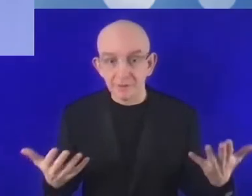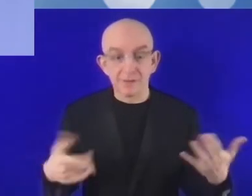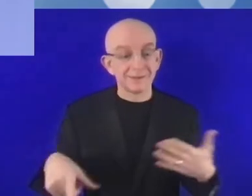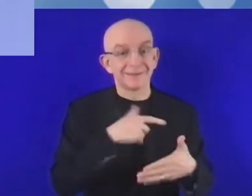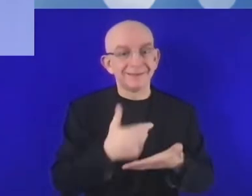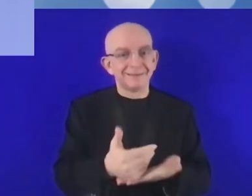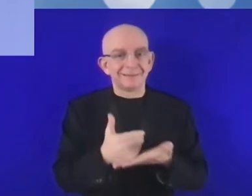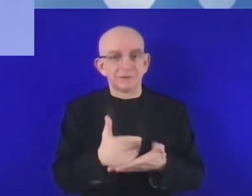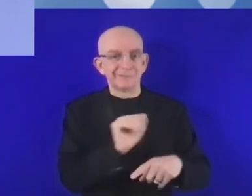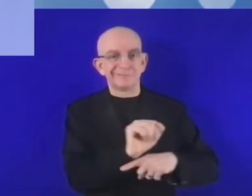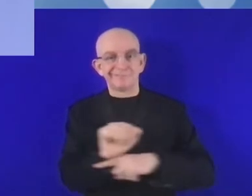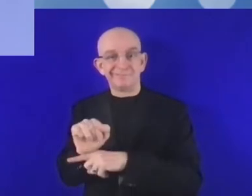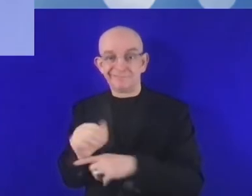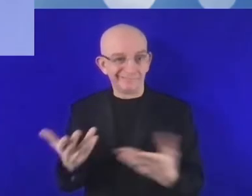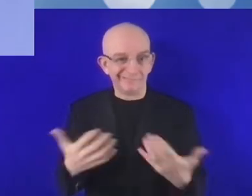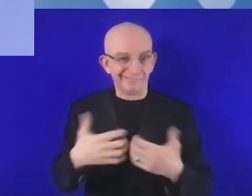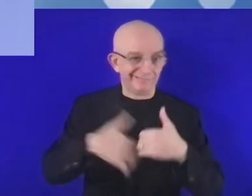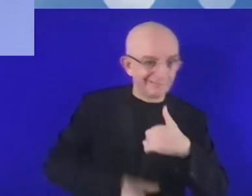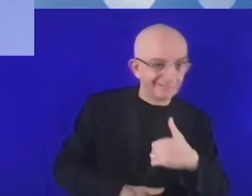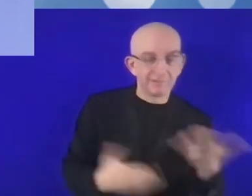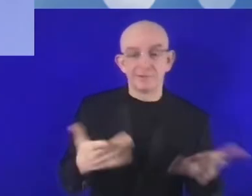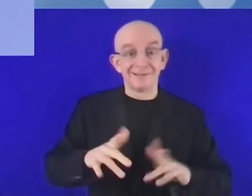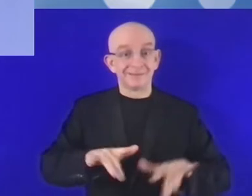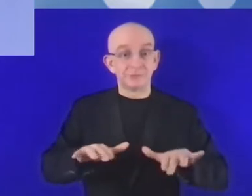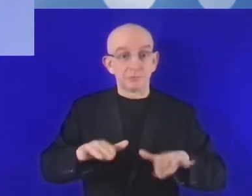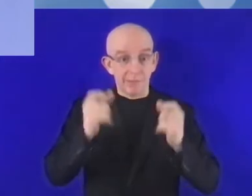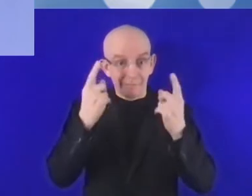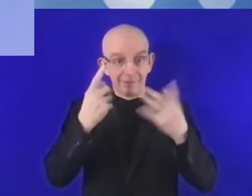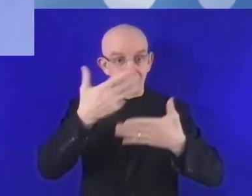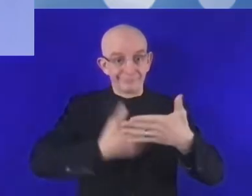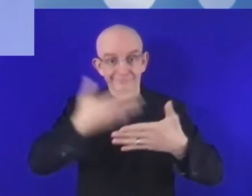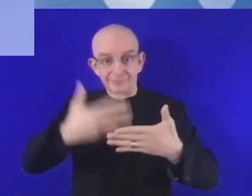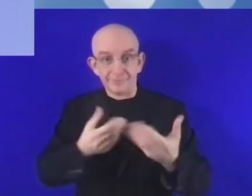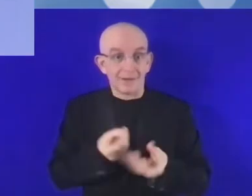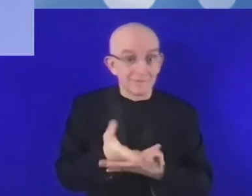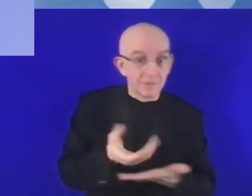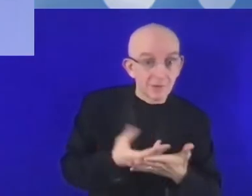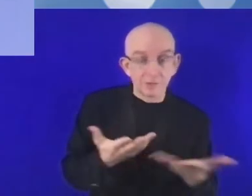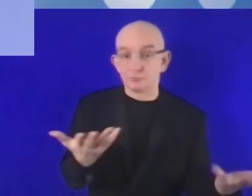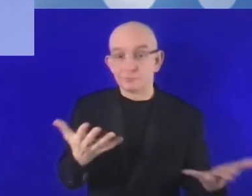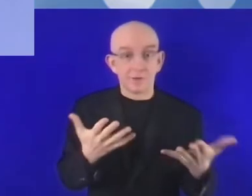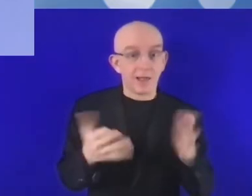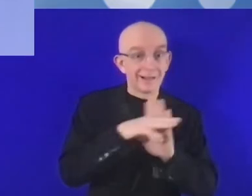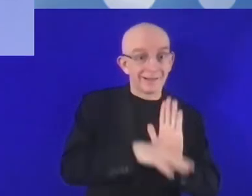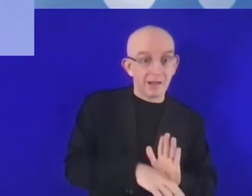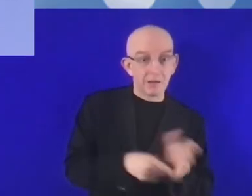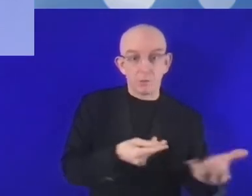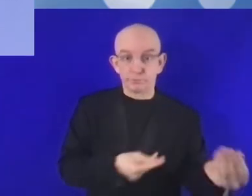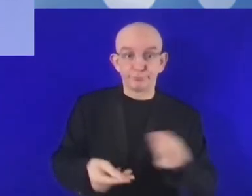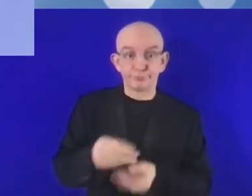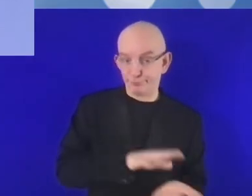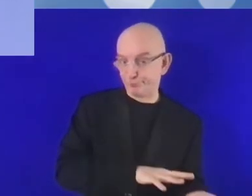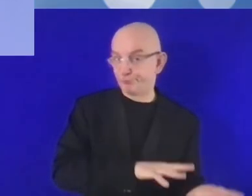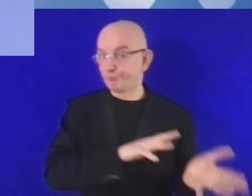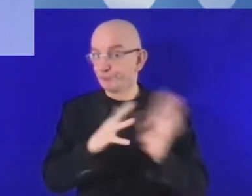umiejętności i kompetencji cyfrowych, jak również istotnym problemem może być brak ram